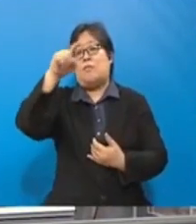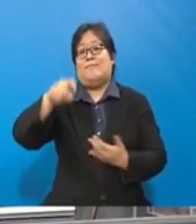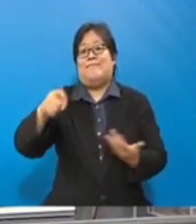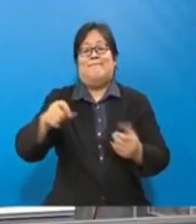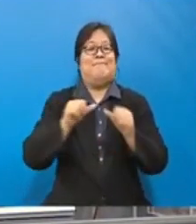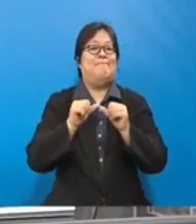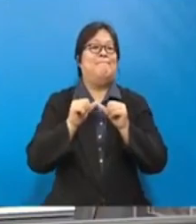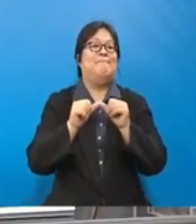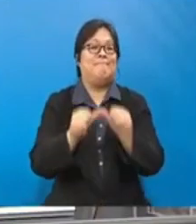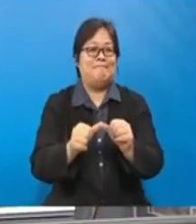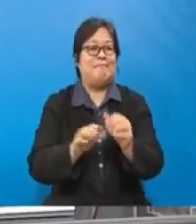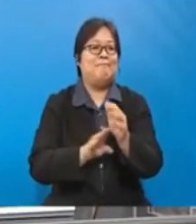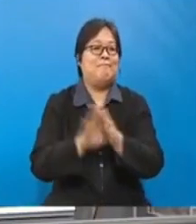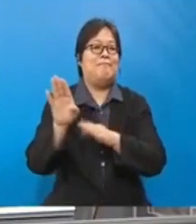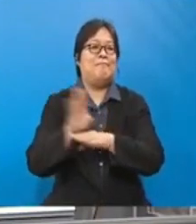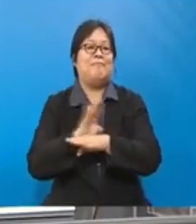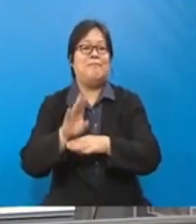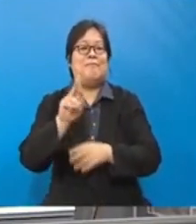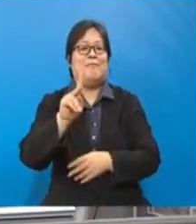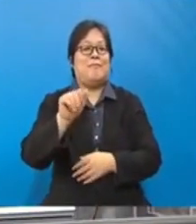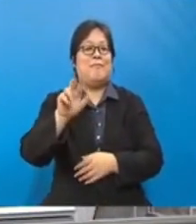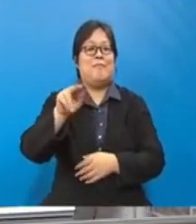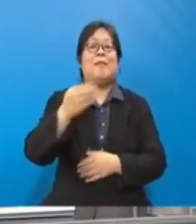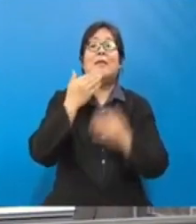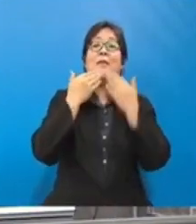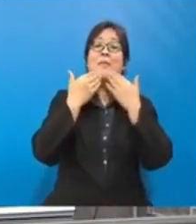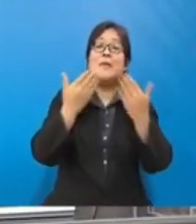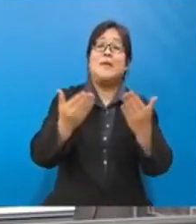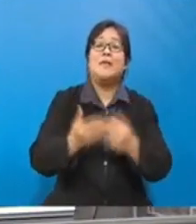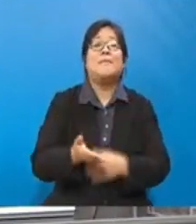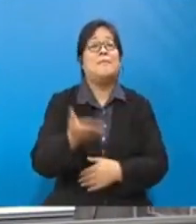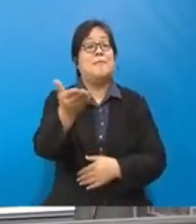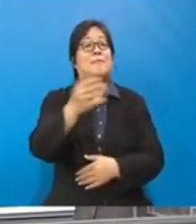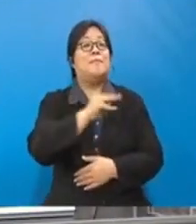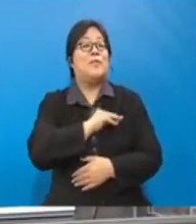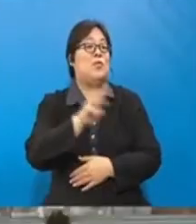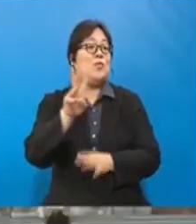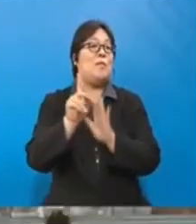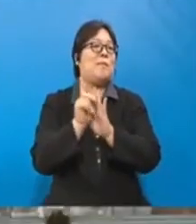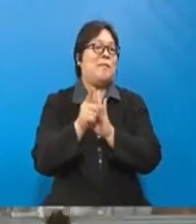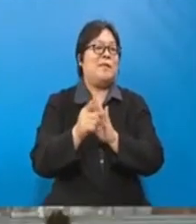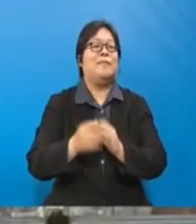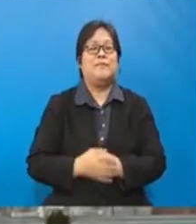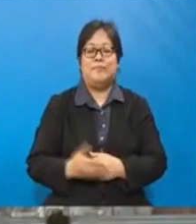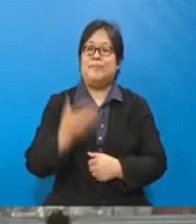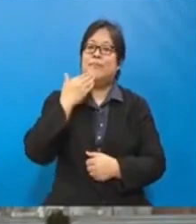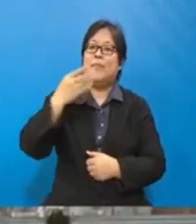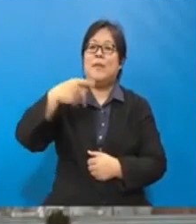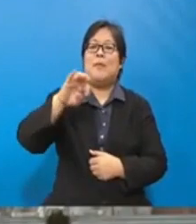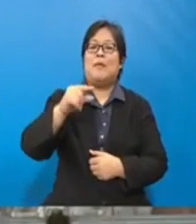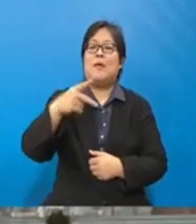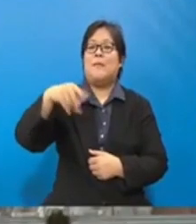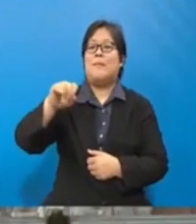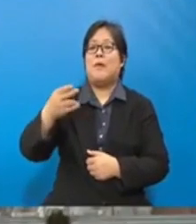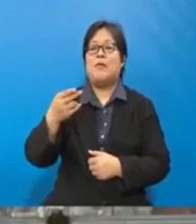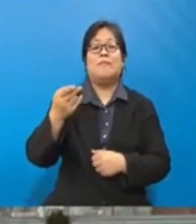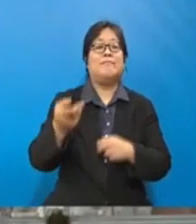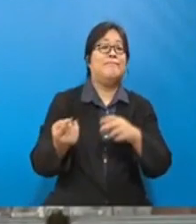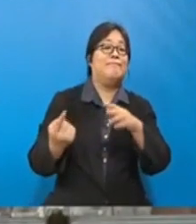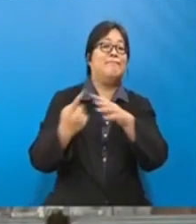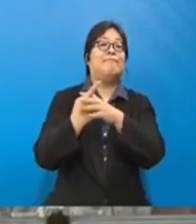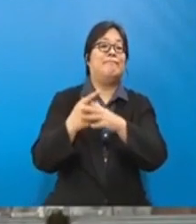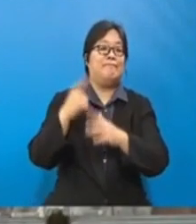kelestarian perdagangan karbon ini. Terima kasih Pemantang Pau yang membangkitkan isu.